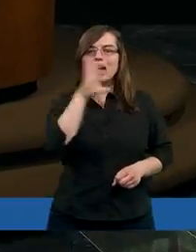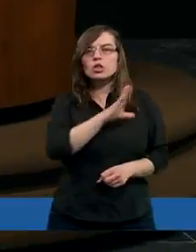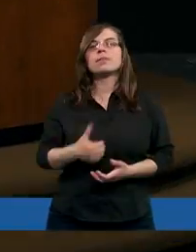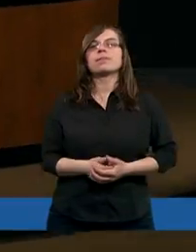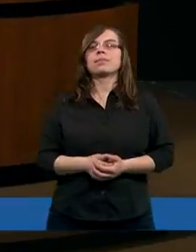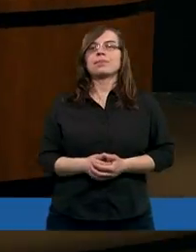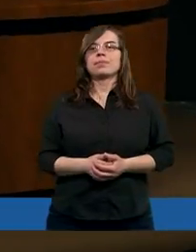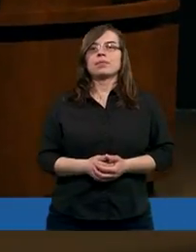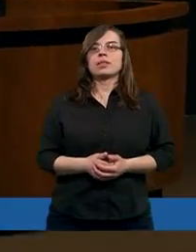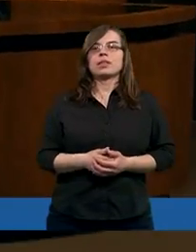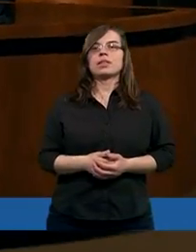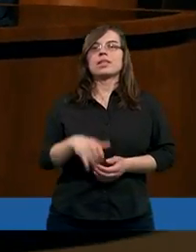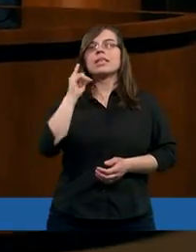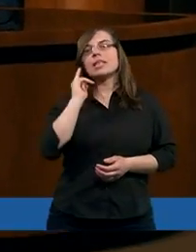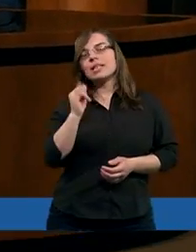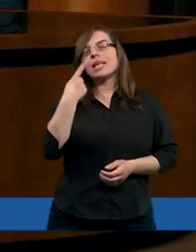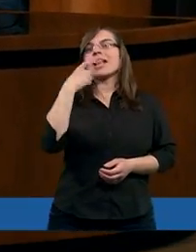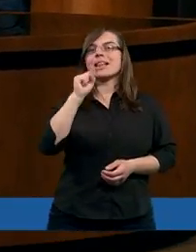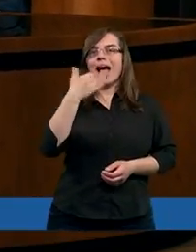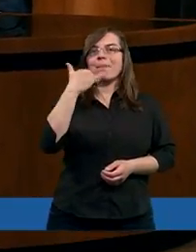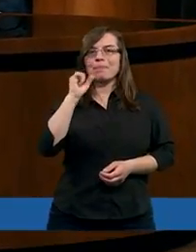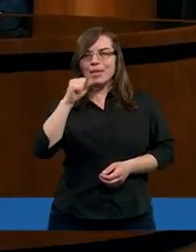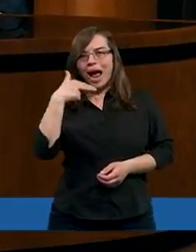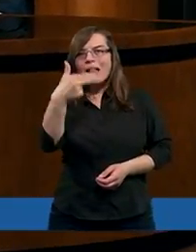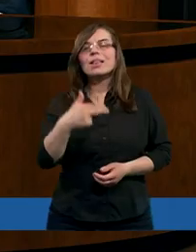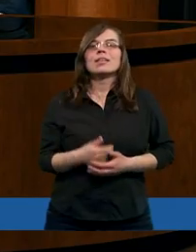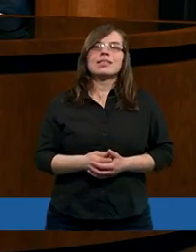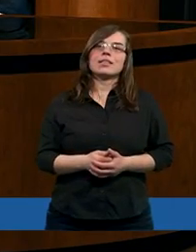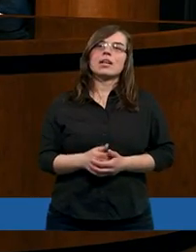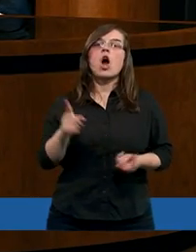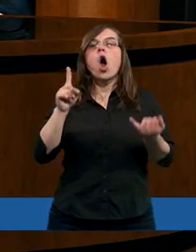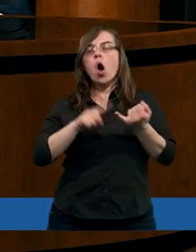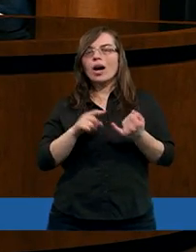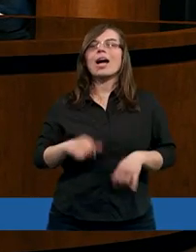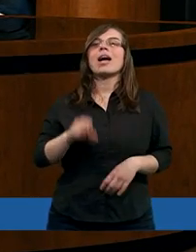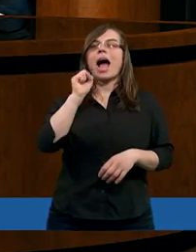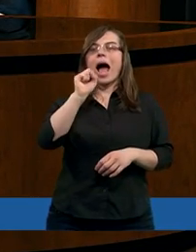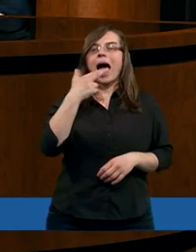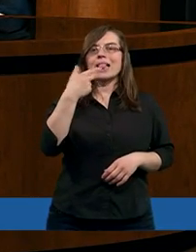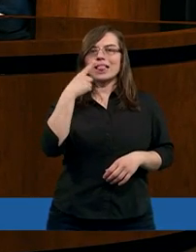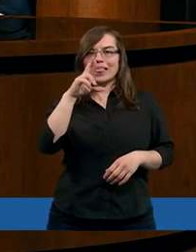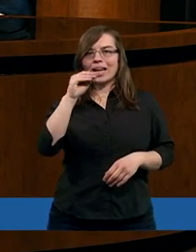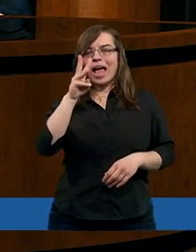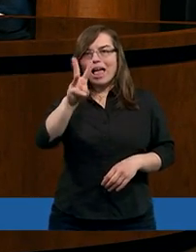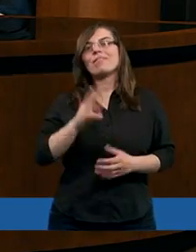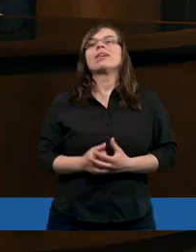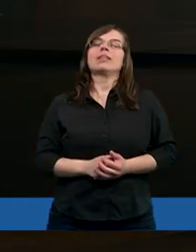i Damian oraz Andreas.